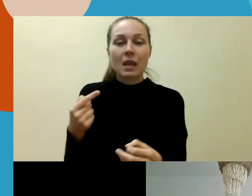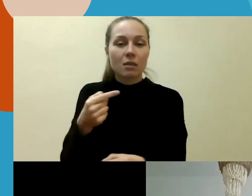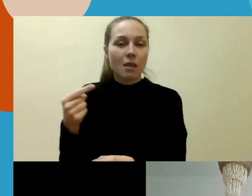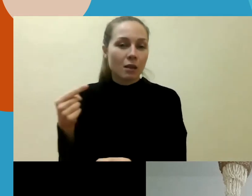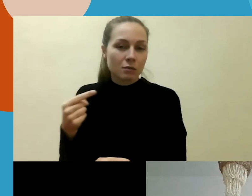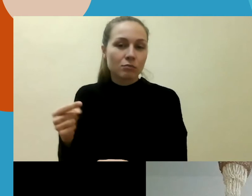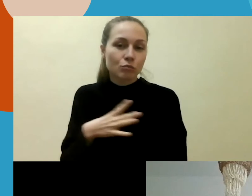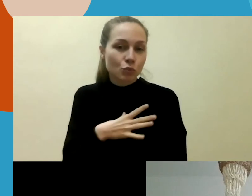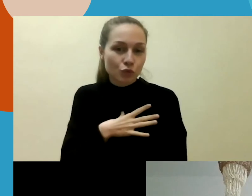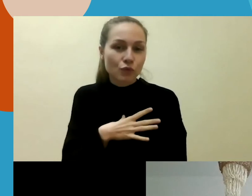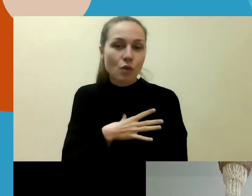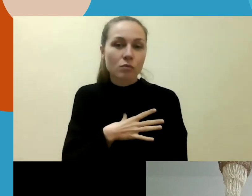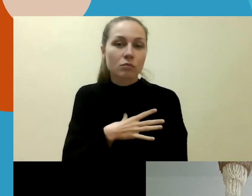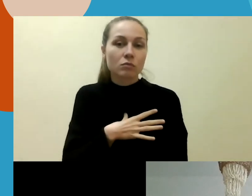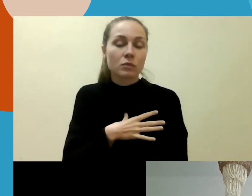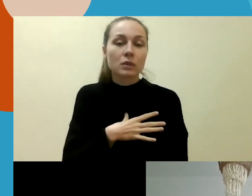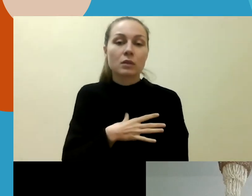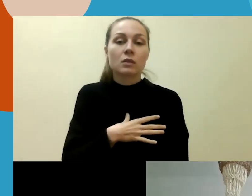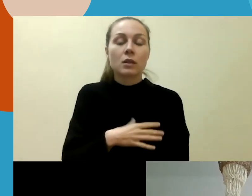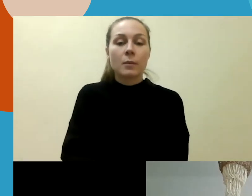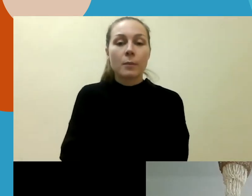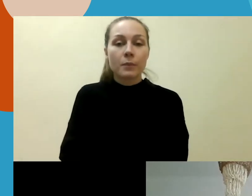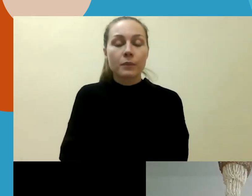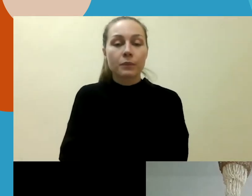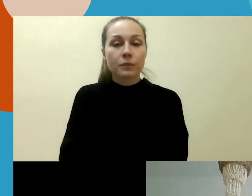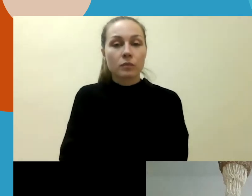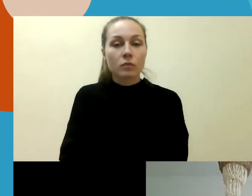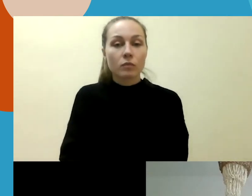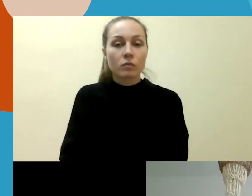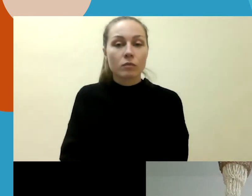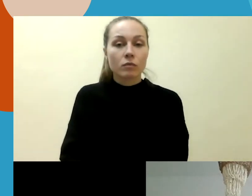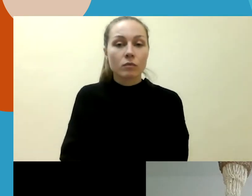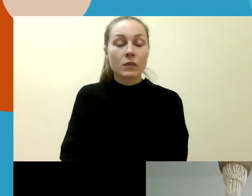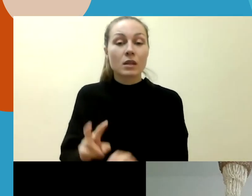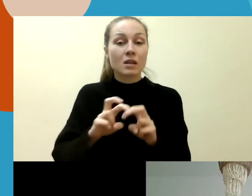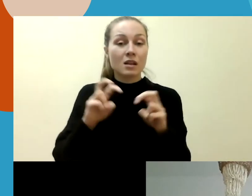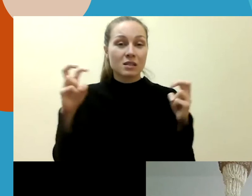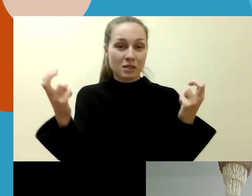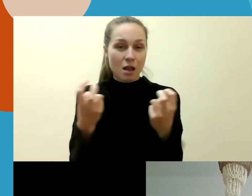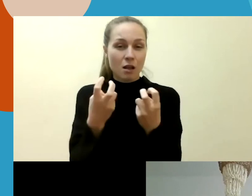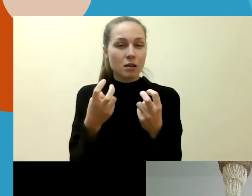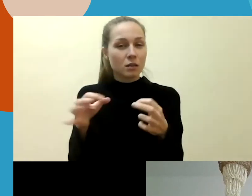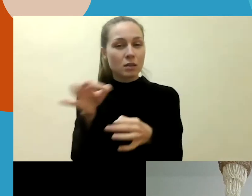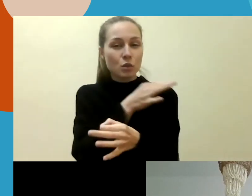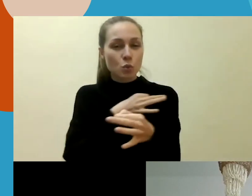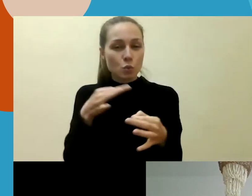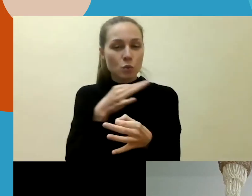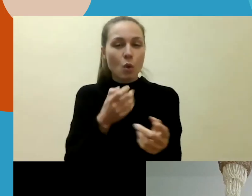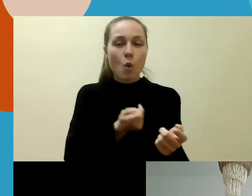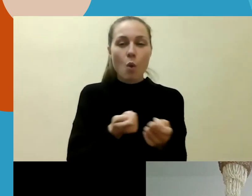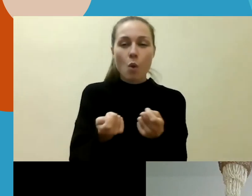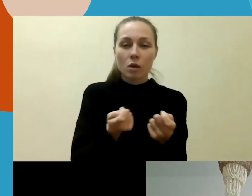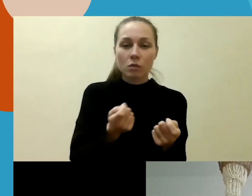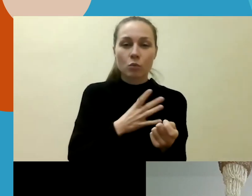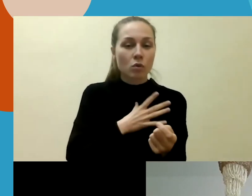Tai čia tiesiog tą norėčiau pabrėžti ir ta apskritai apskritojo stalo diskusijų organizavimas buvo labai